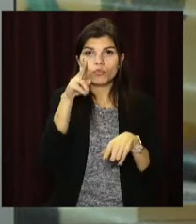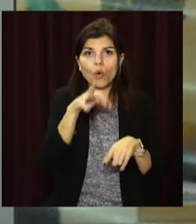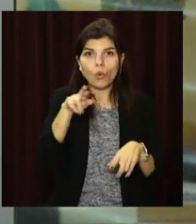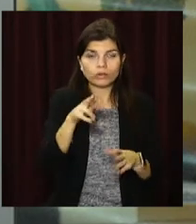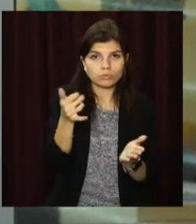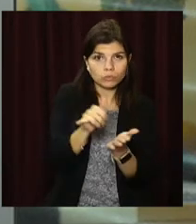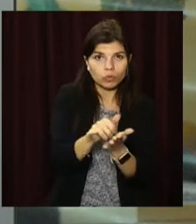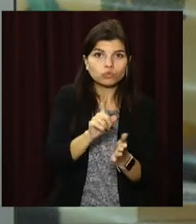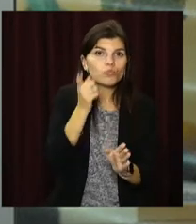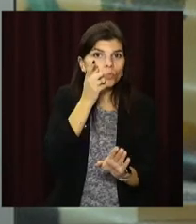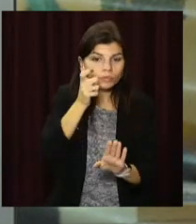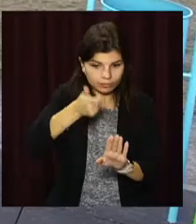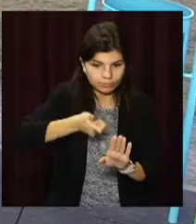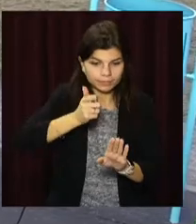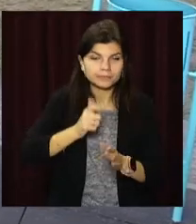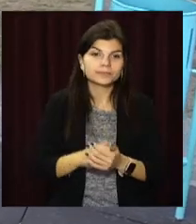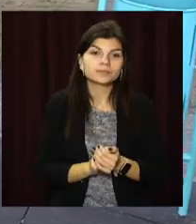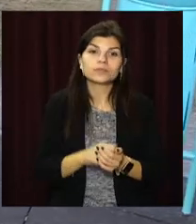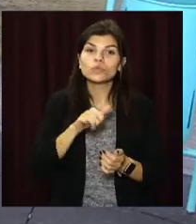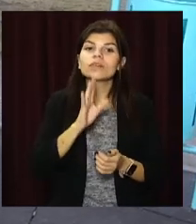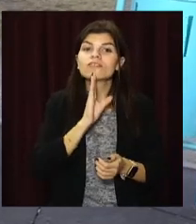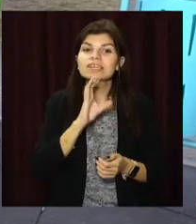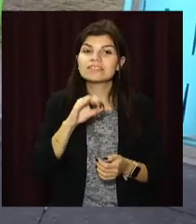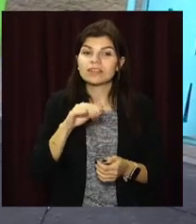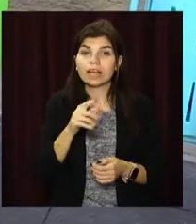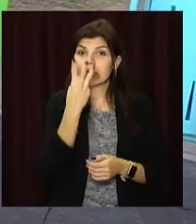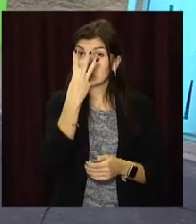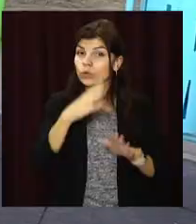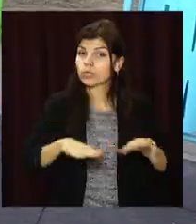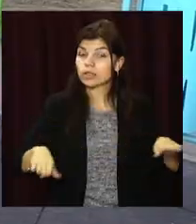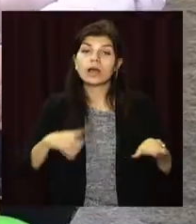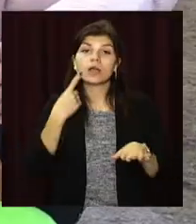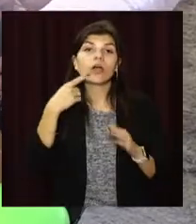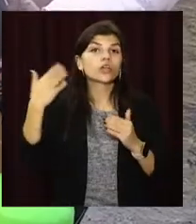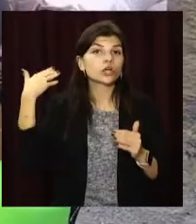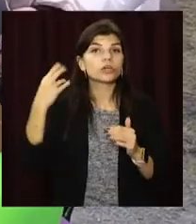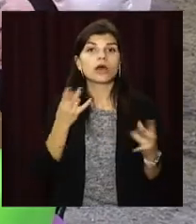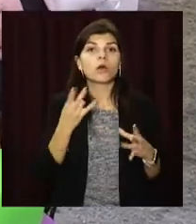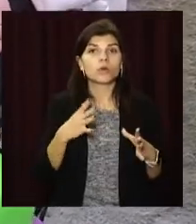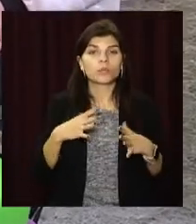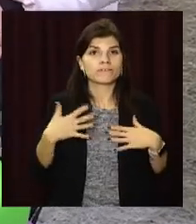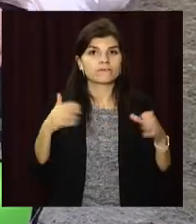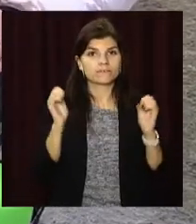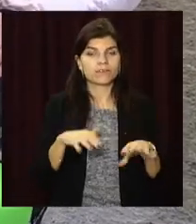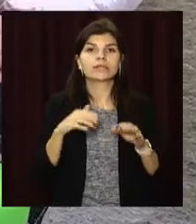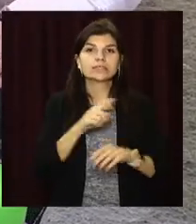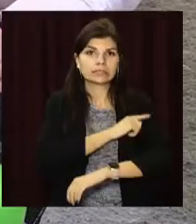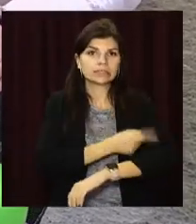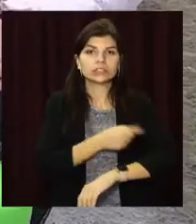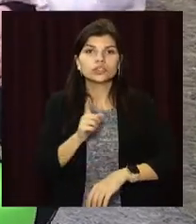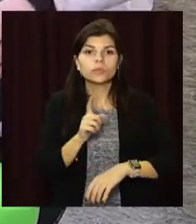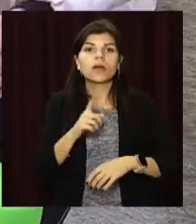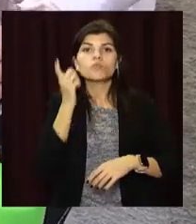Далі в сюжеті. У Світлани Худякової трійко дітей. Каже, раніше їй треба було докласти зусиль, аби